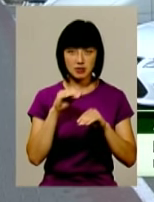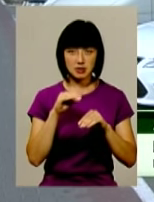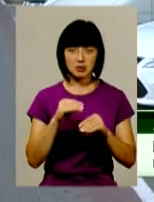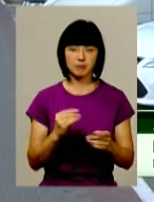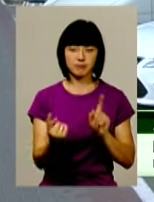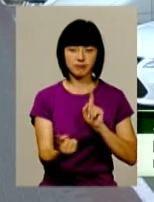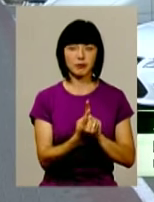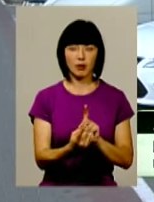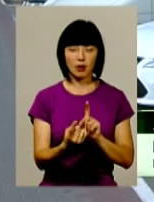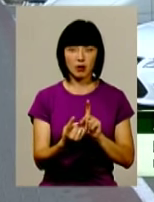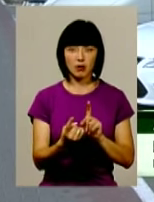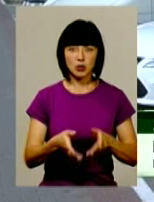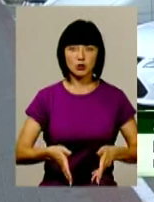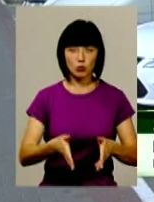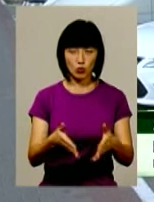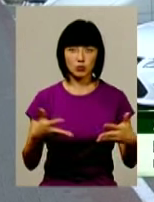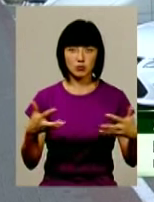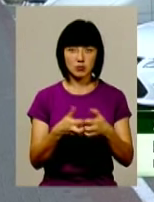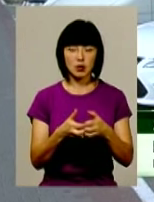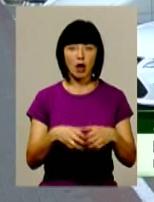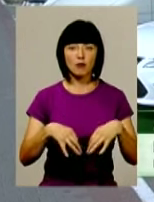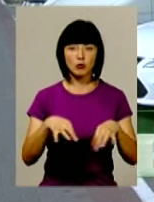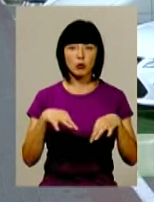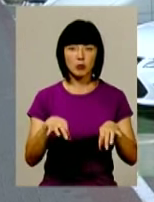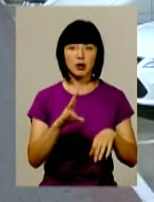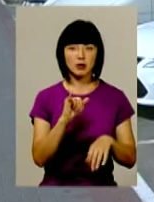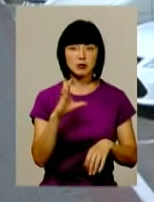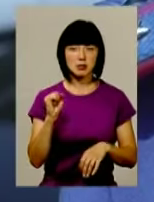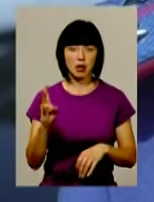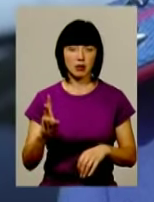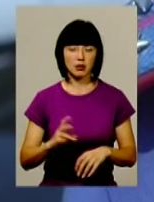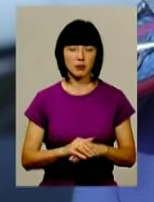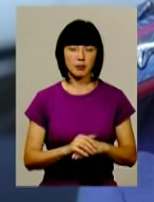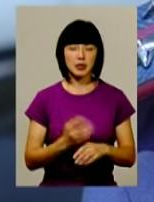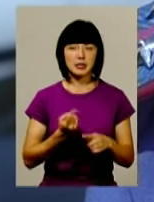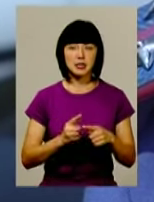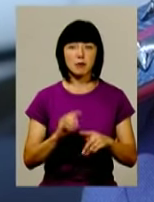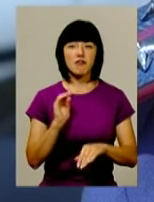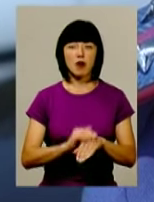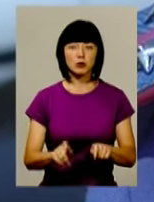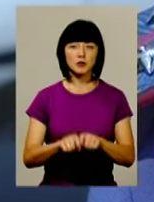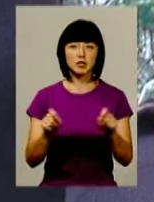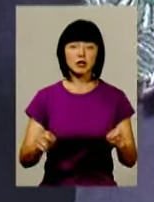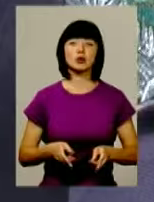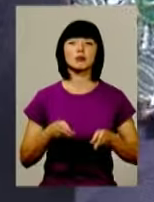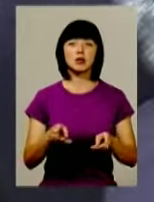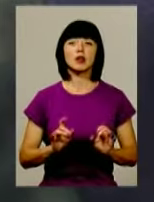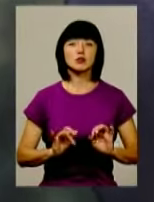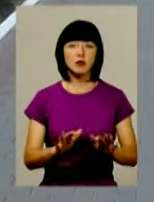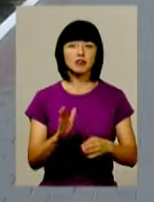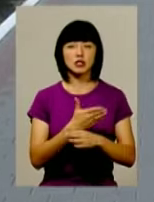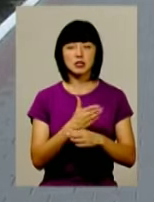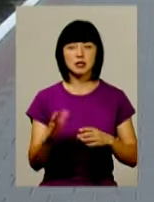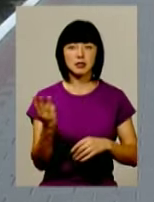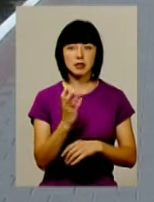виїхав на смузу стрічну руху, де допустив зіткнення з автомобілем Нісан. За даним фактом відкрито кримінальне проведження за частиною 3